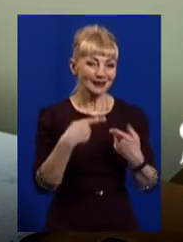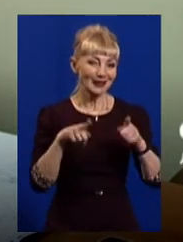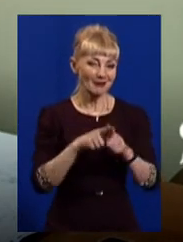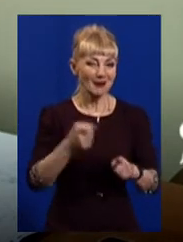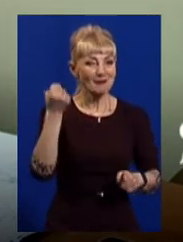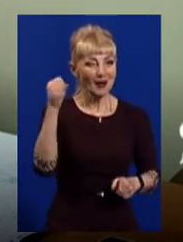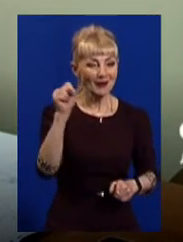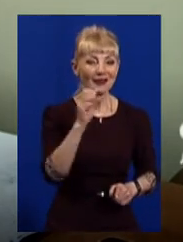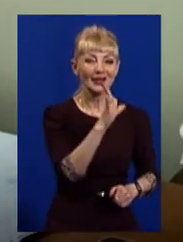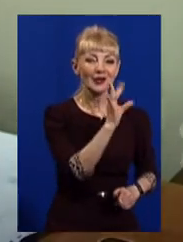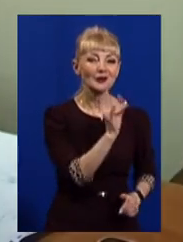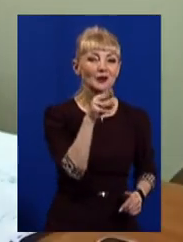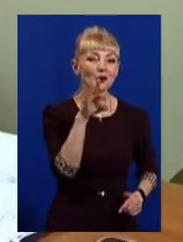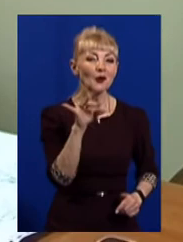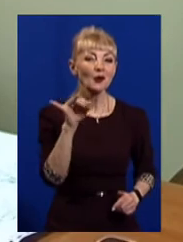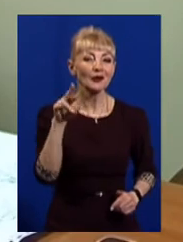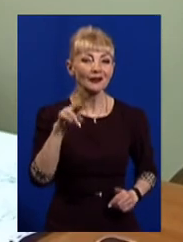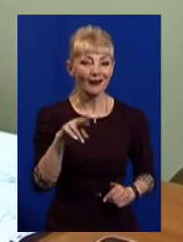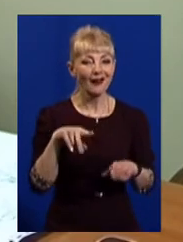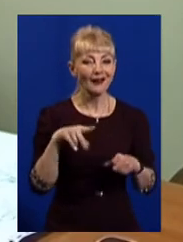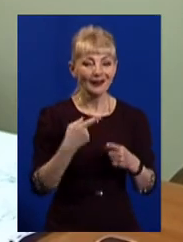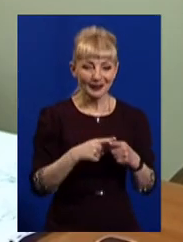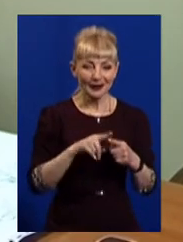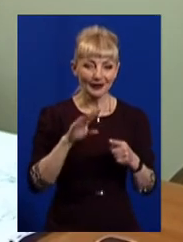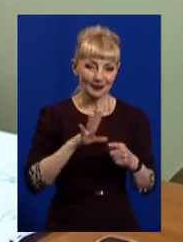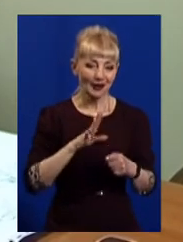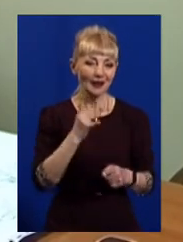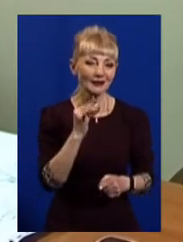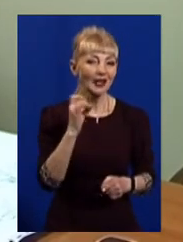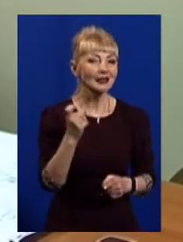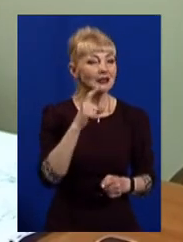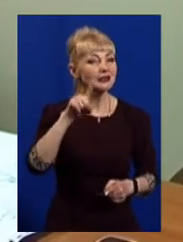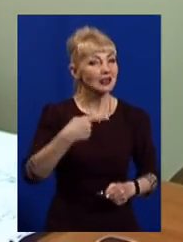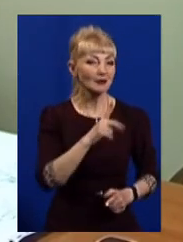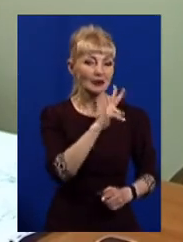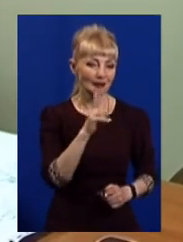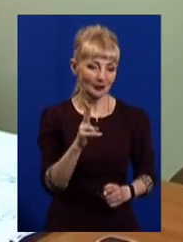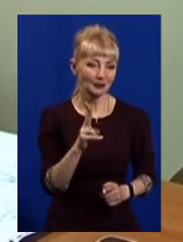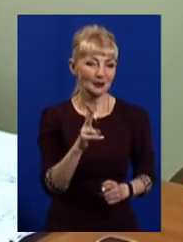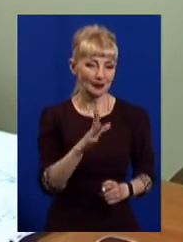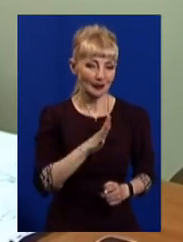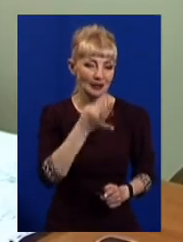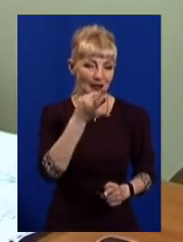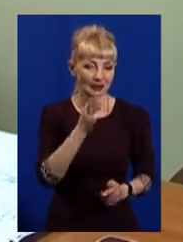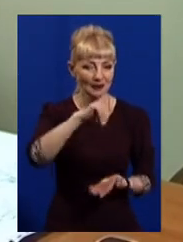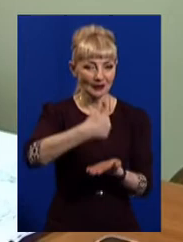Цей жест означає перемогу «Вея Вікторія». І це була одна з вимог, які висунули нам у департаменті.